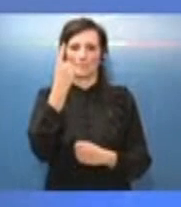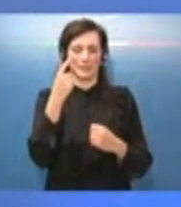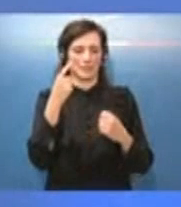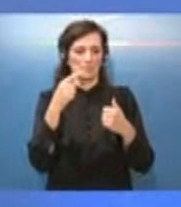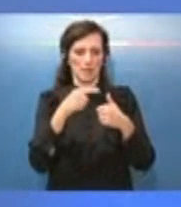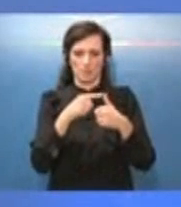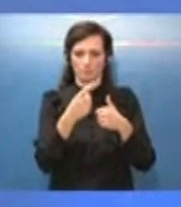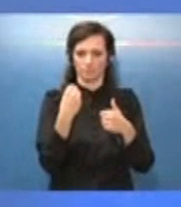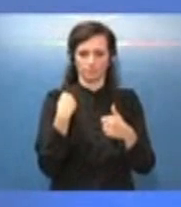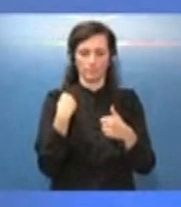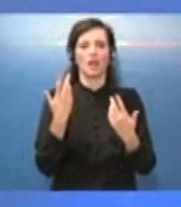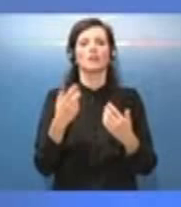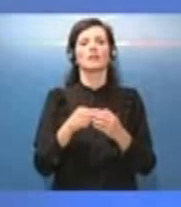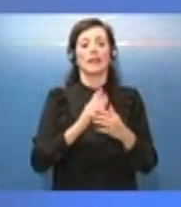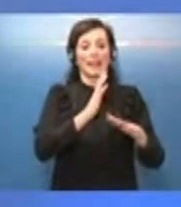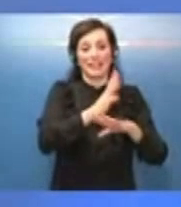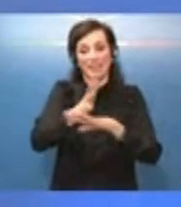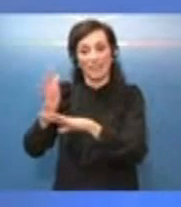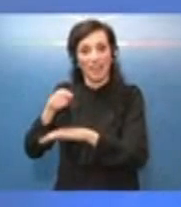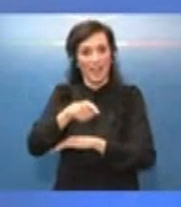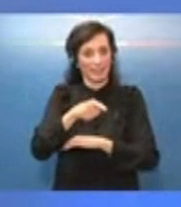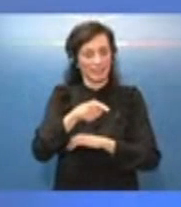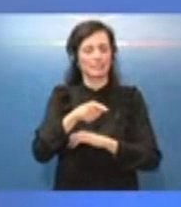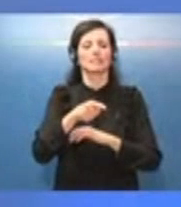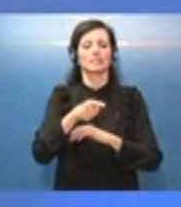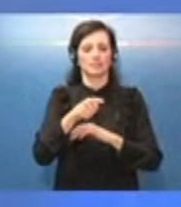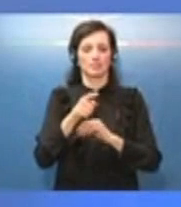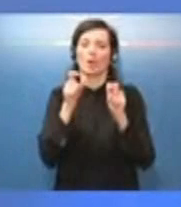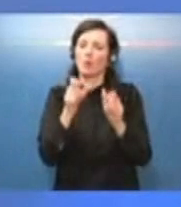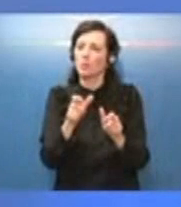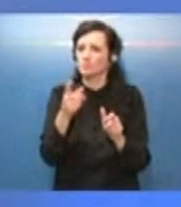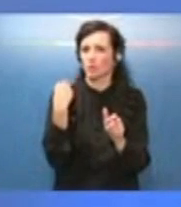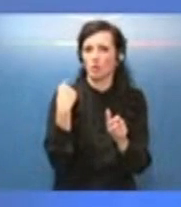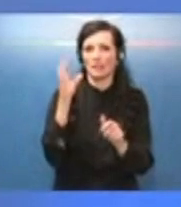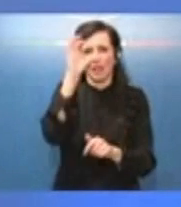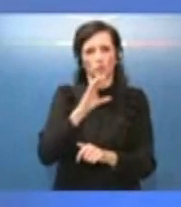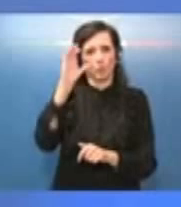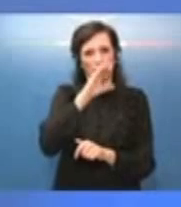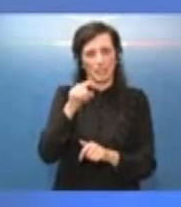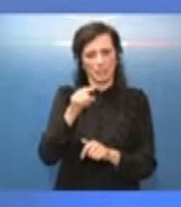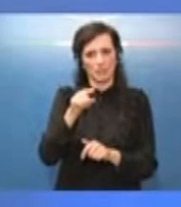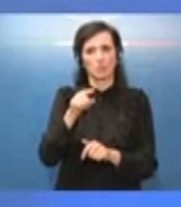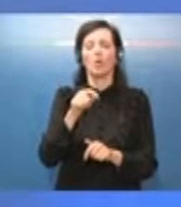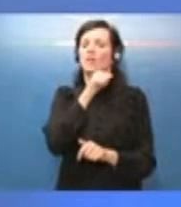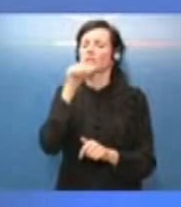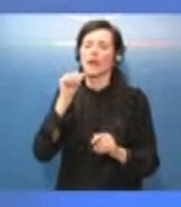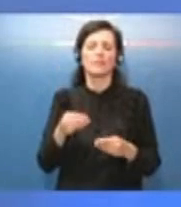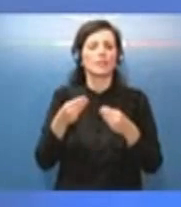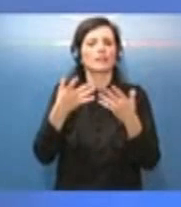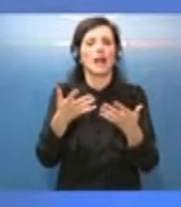vari interventi servono, a proposito della stagione turistica, proprio a dar certezze alla